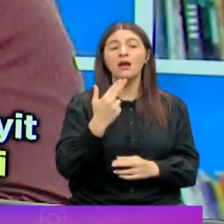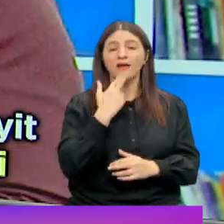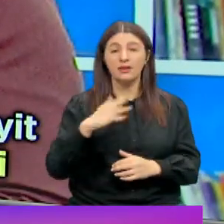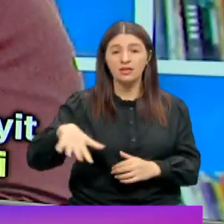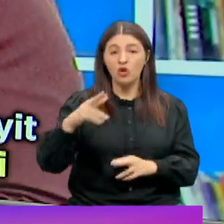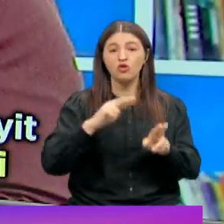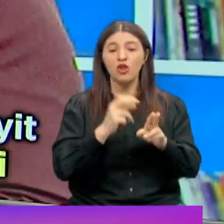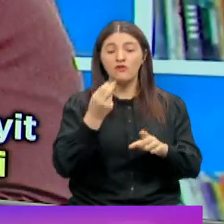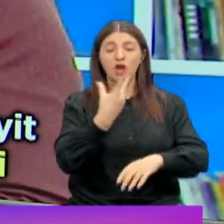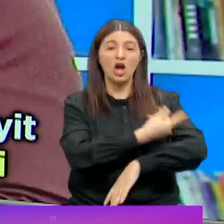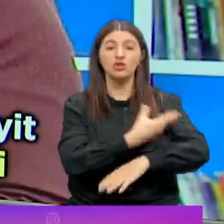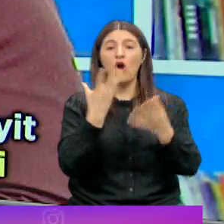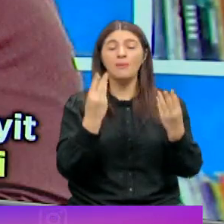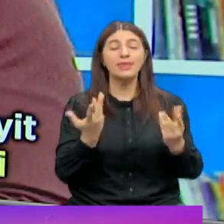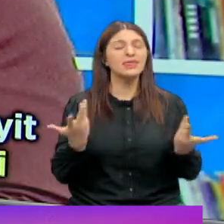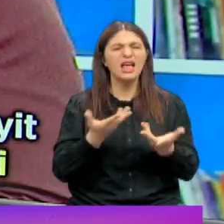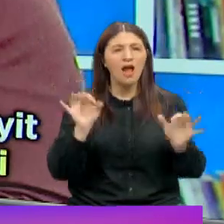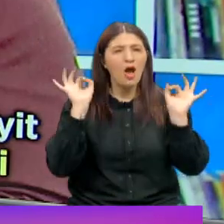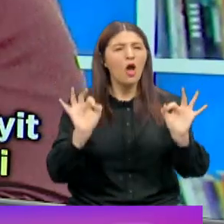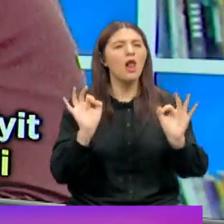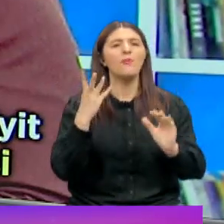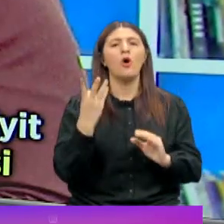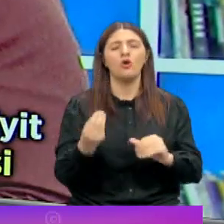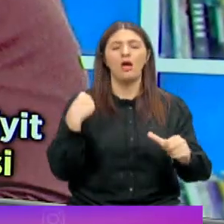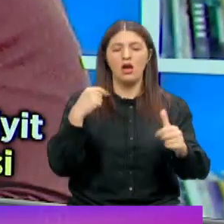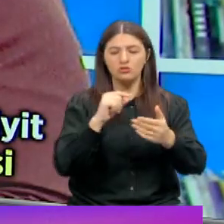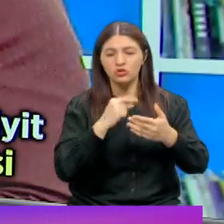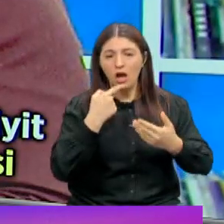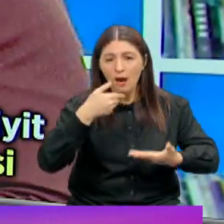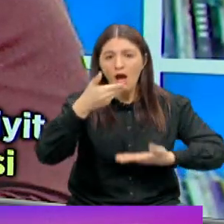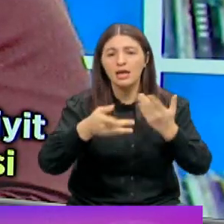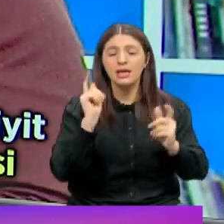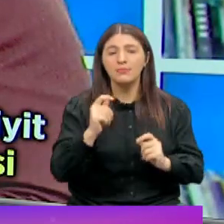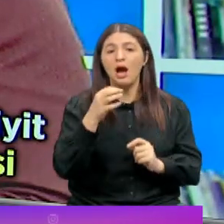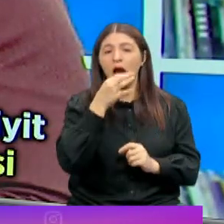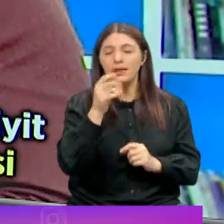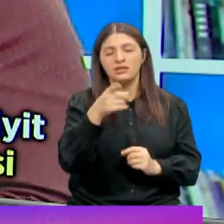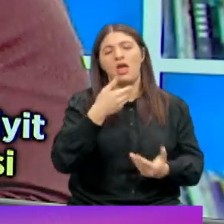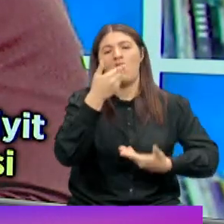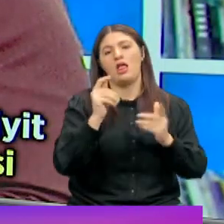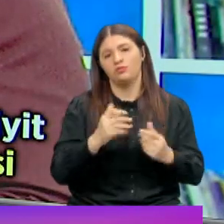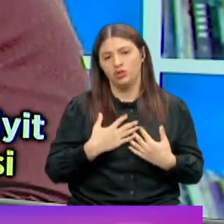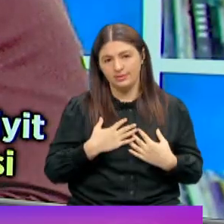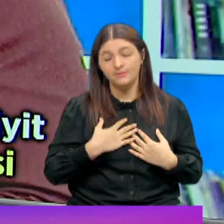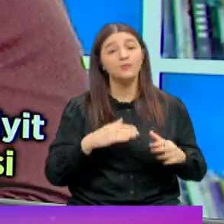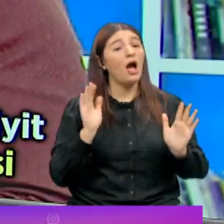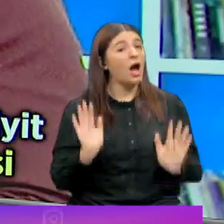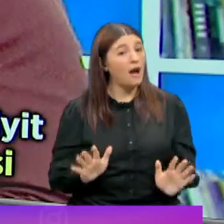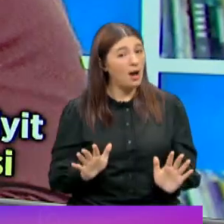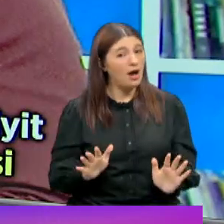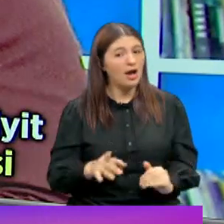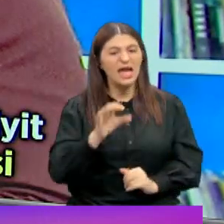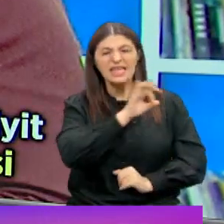korona aşısı vurulmasının ne kadar önemli olduğunu altını çizen hocamızın sözlerine dair haberi sizlere sunacağız. Ama